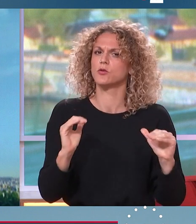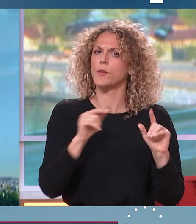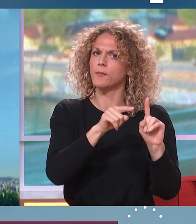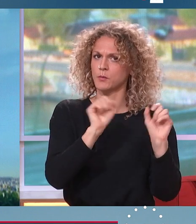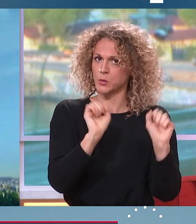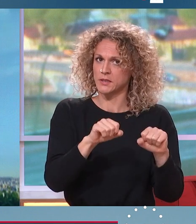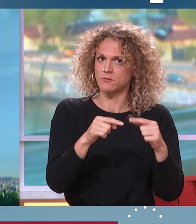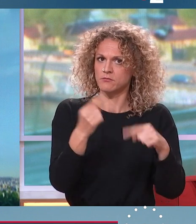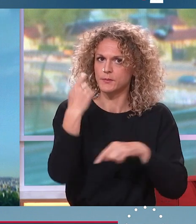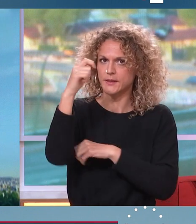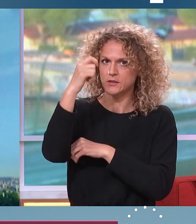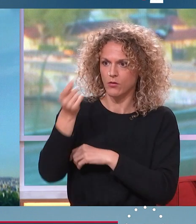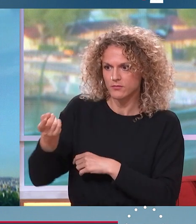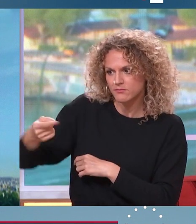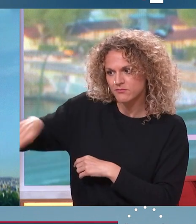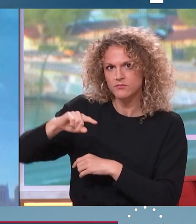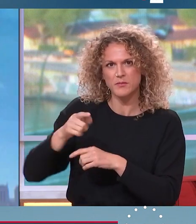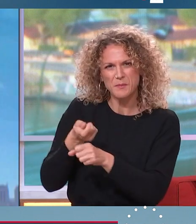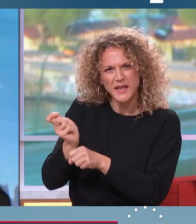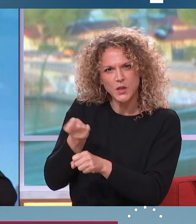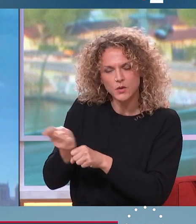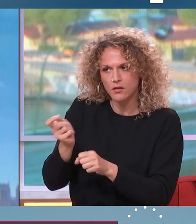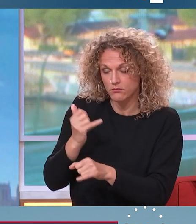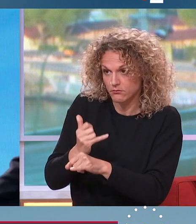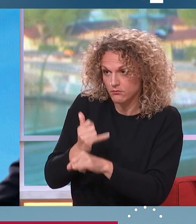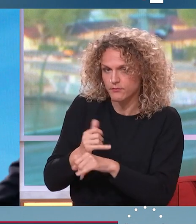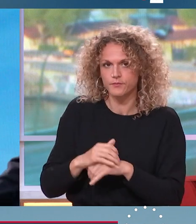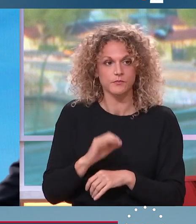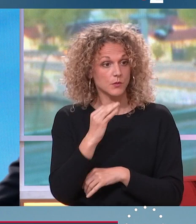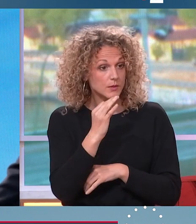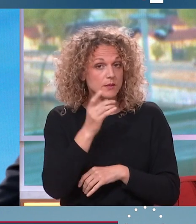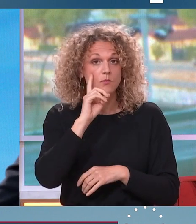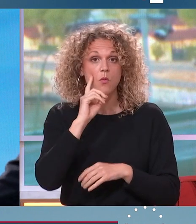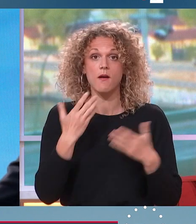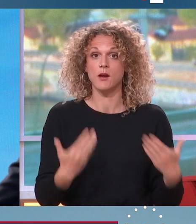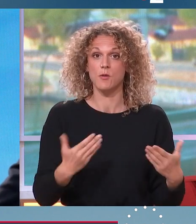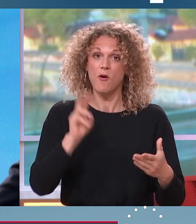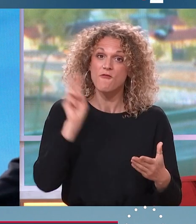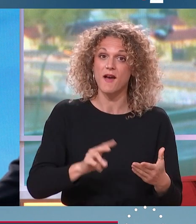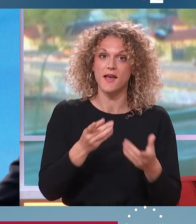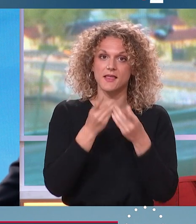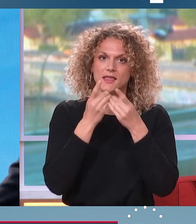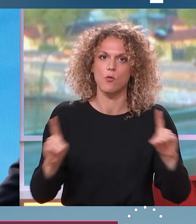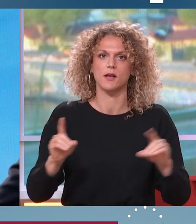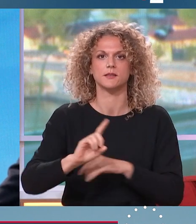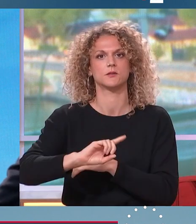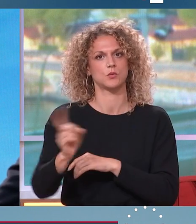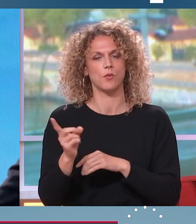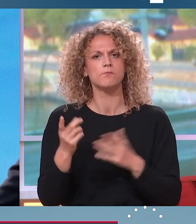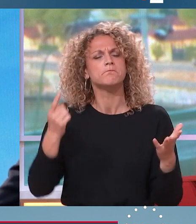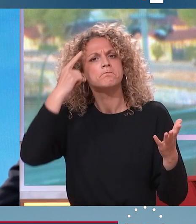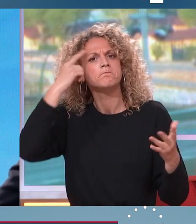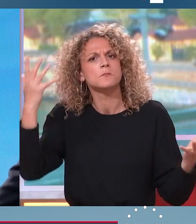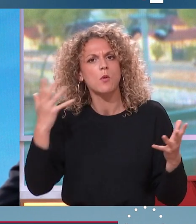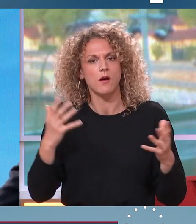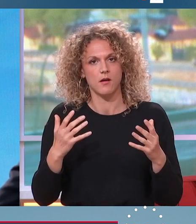gagner l'élection présidentielle, elles seraient, je reprends votre terme, persécutées. Oui, parce que nous ne sommes pas en vraie démocratie. Quand vous pensez, par exemple, que contre l